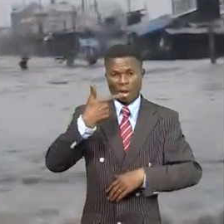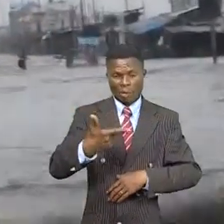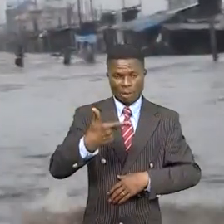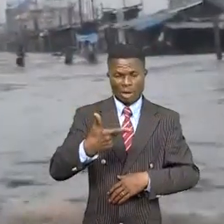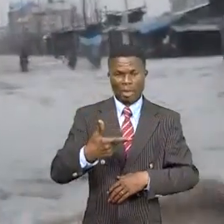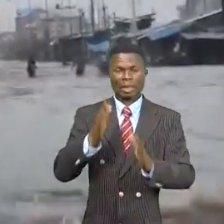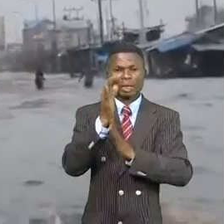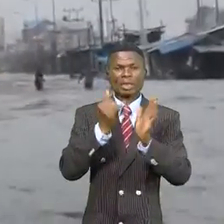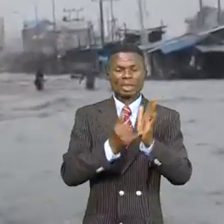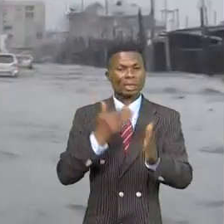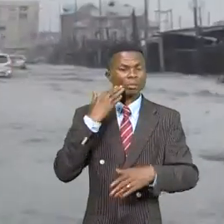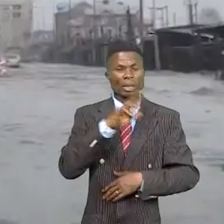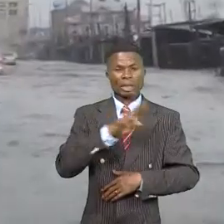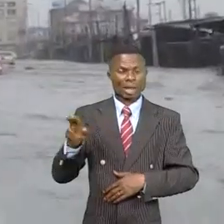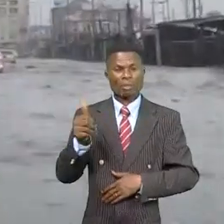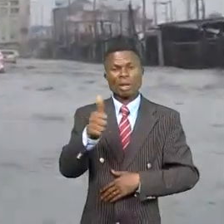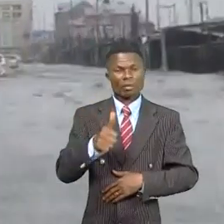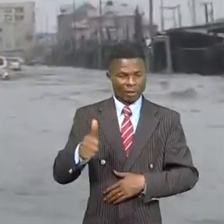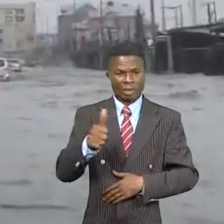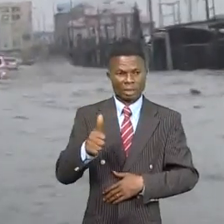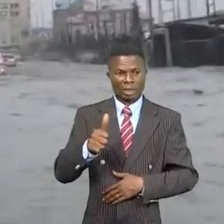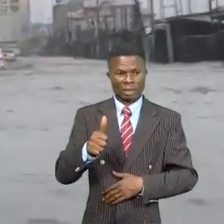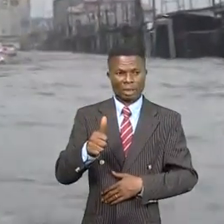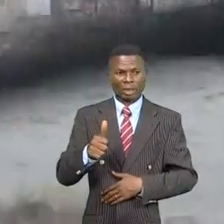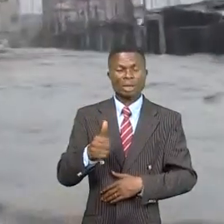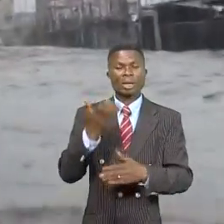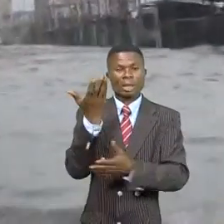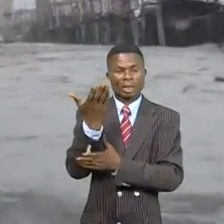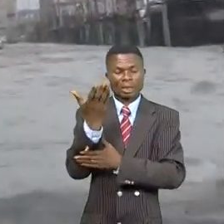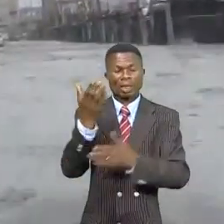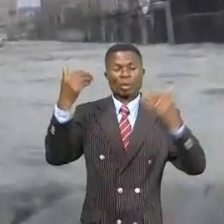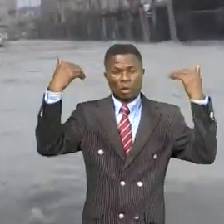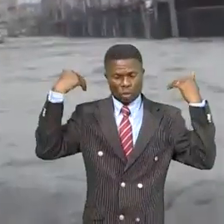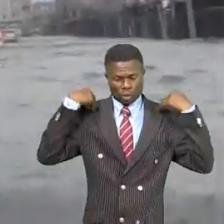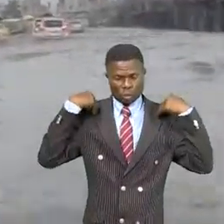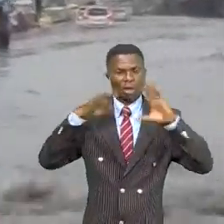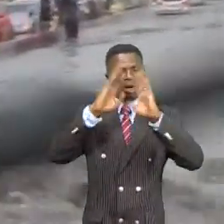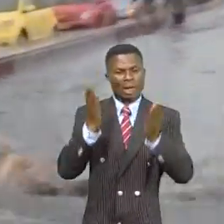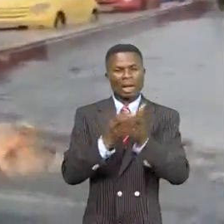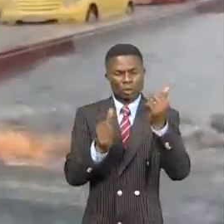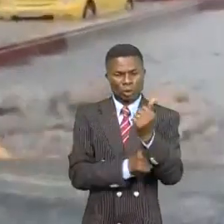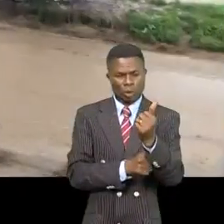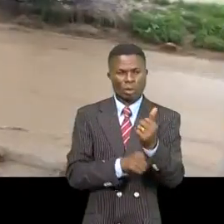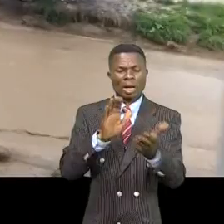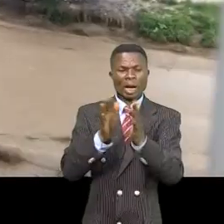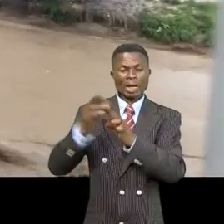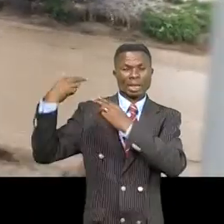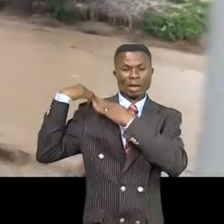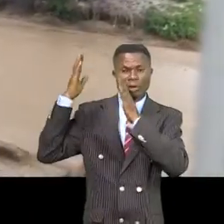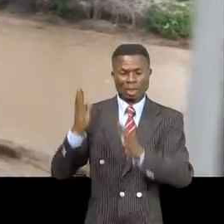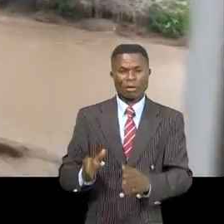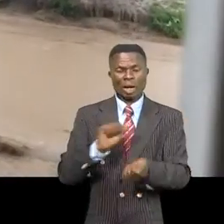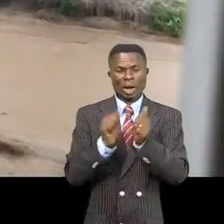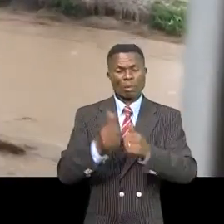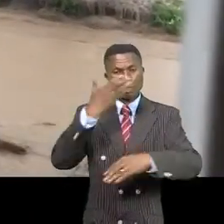congolaise le 16 mars 2021 doit interpeller les consciences à tous les niveaux des responsabilités sur l